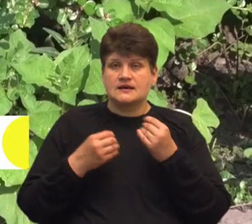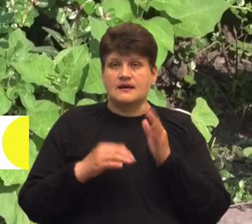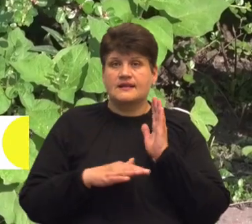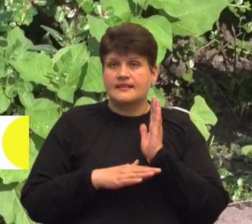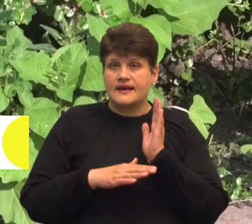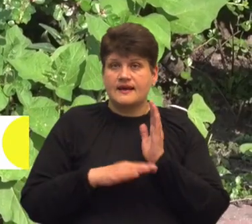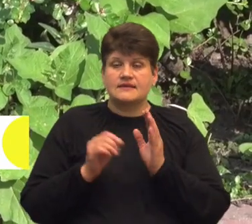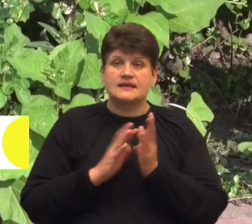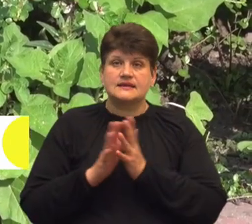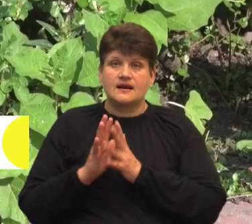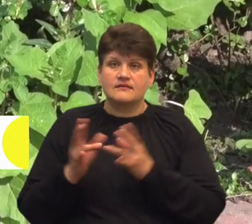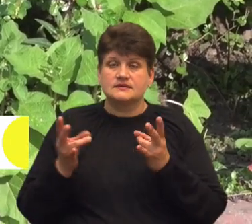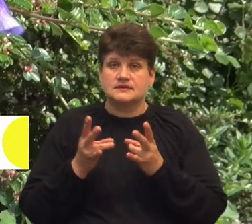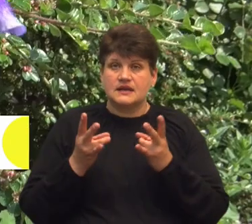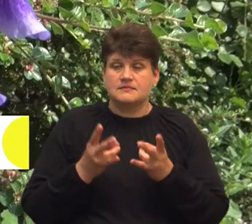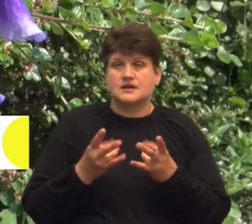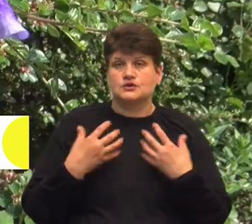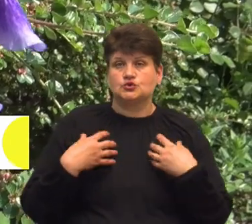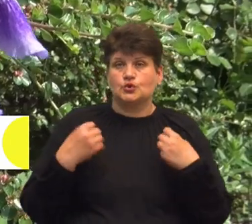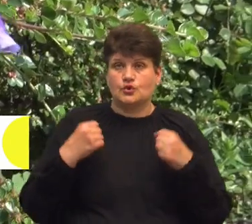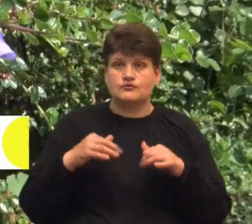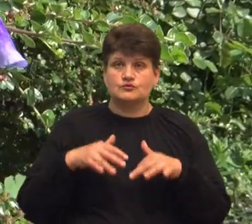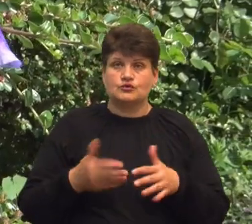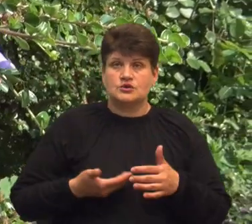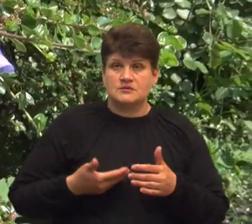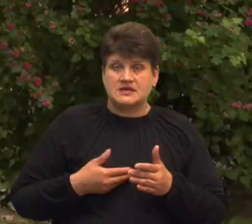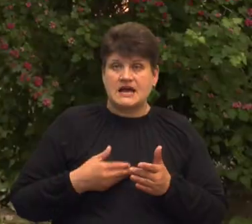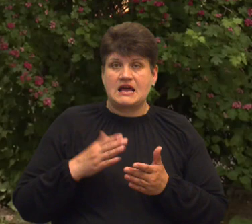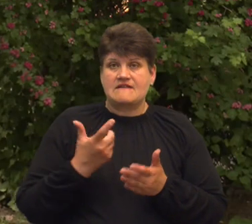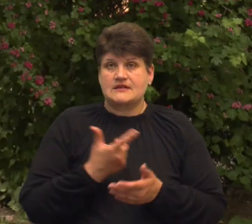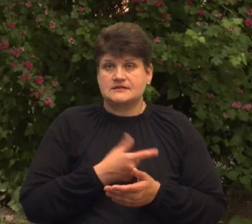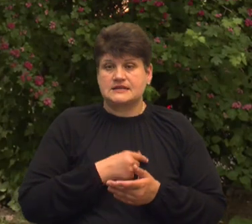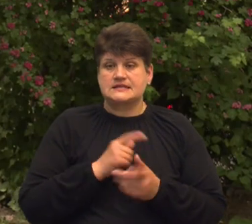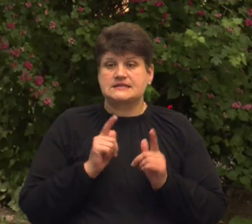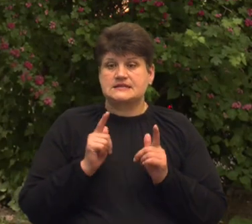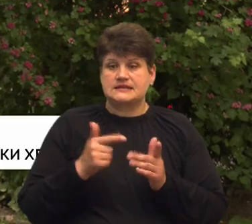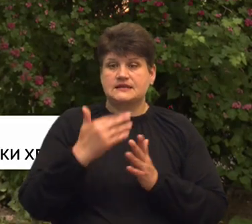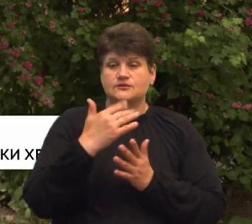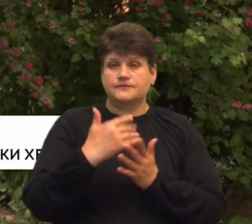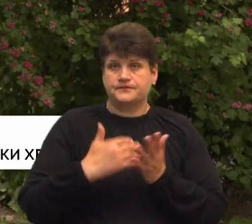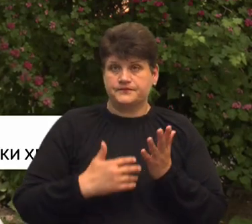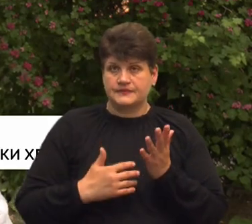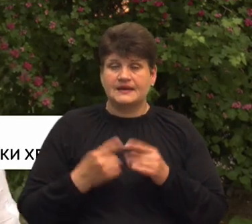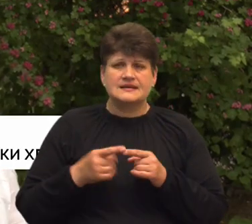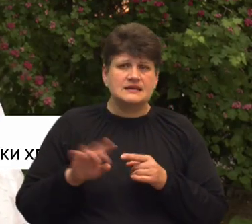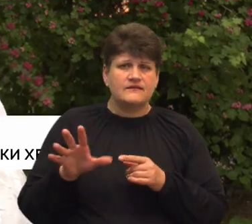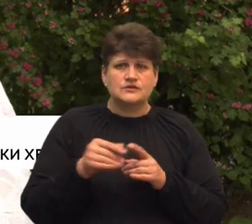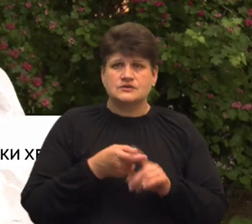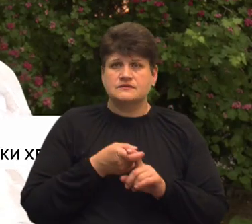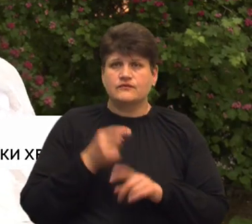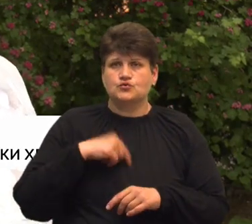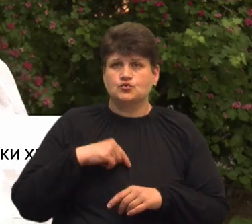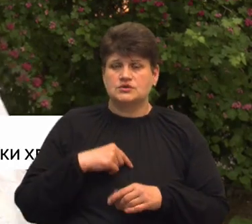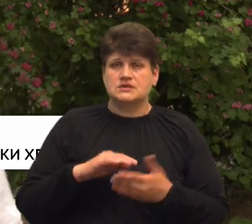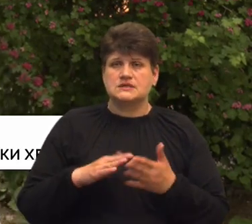алергії, потрібно вести здоровий спосіб життя і вакцинуватися згідно з календарем щеплень. Це все зав'язано з внутрішнім станом людини,